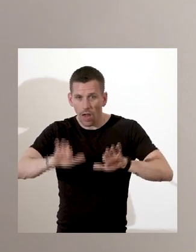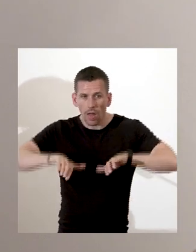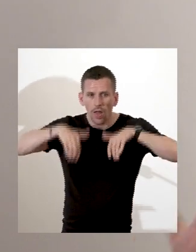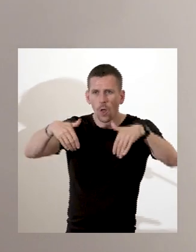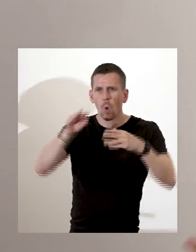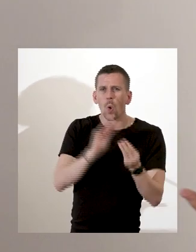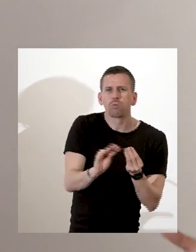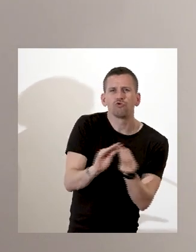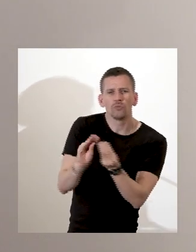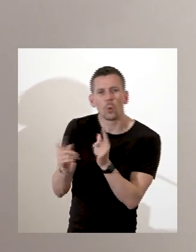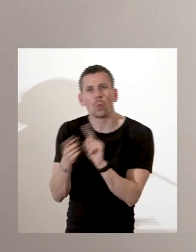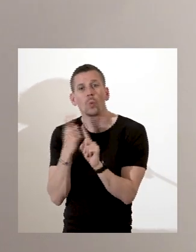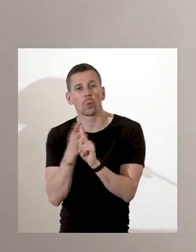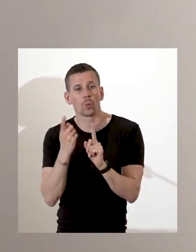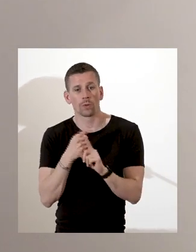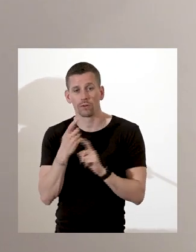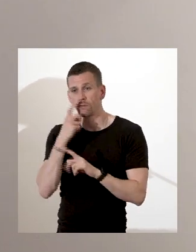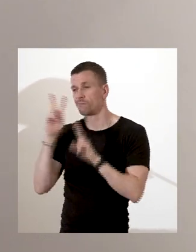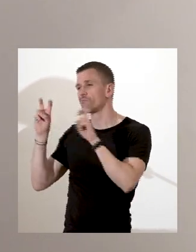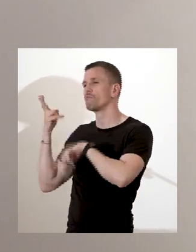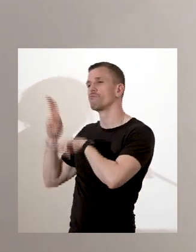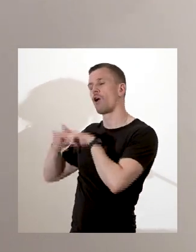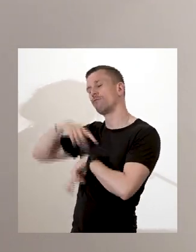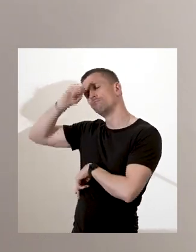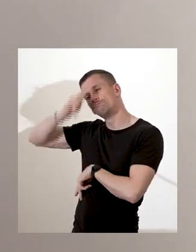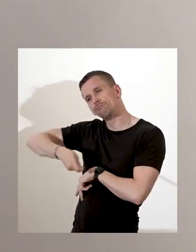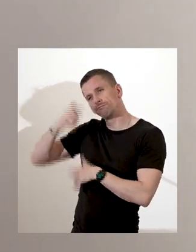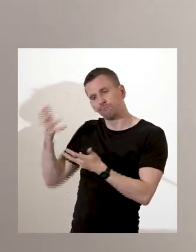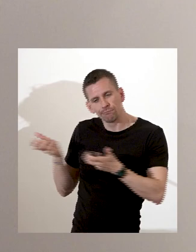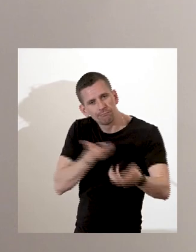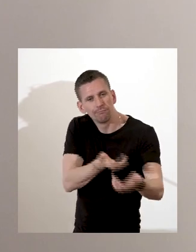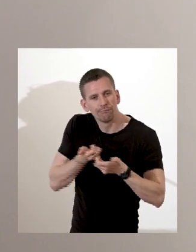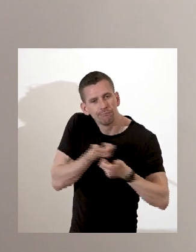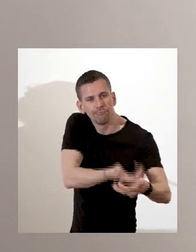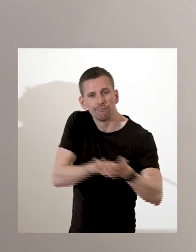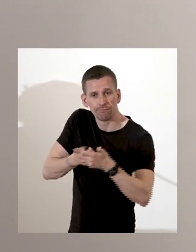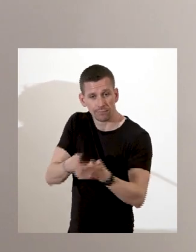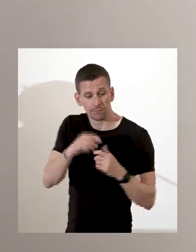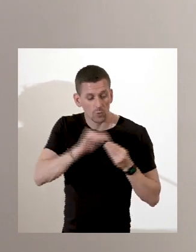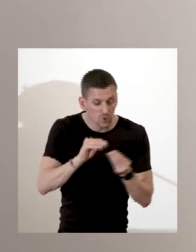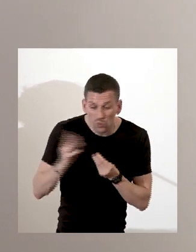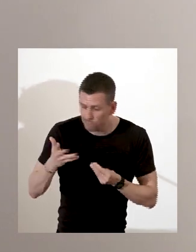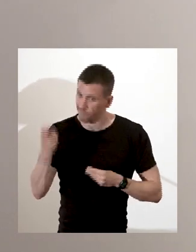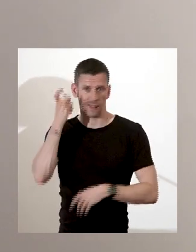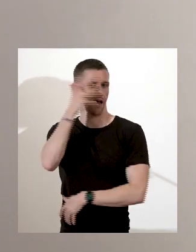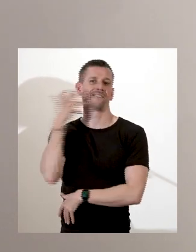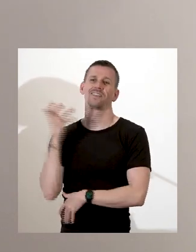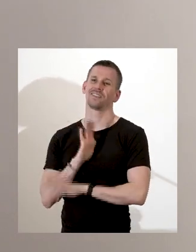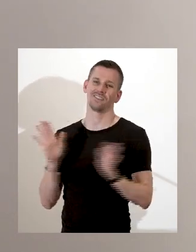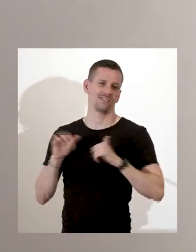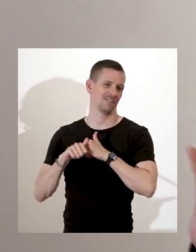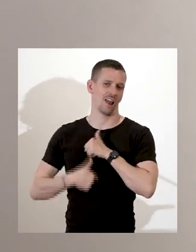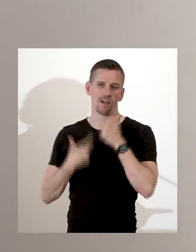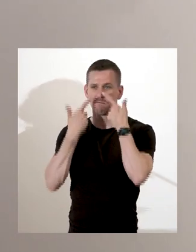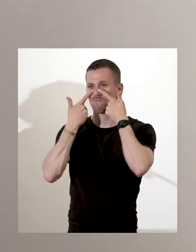aux défunts, ce qui est plutôt une pratique, en l'occurrence, africaine de l'Ouest. On trouve notamment des ornements à